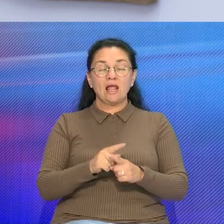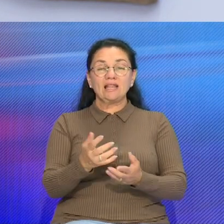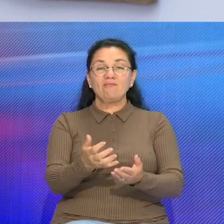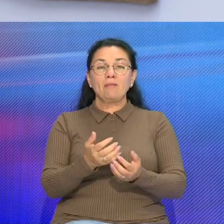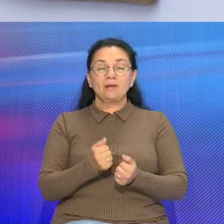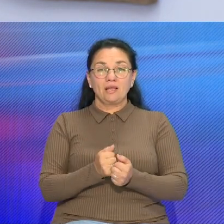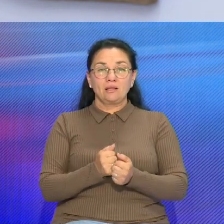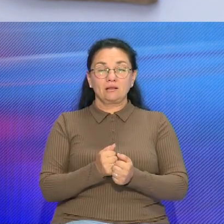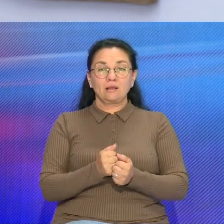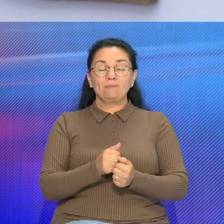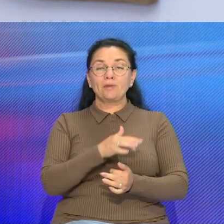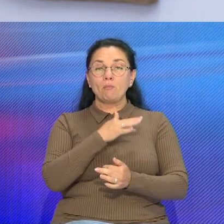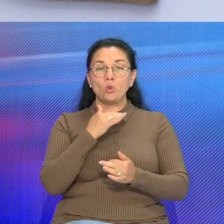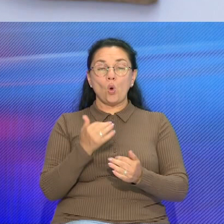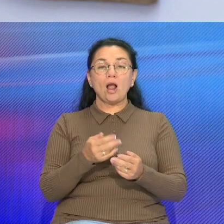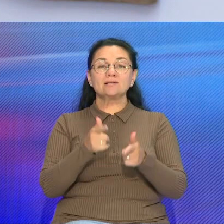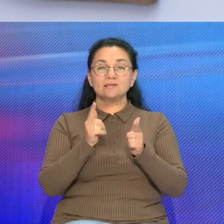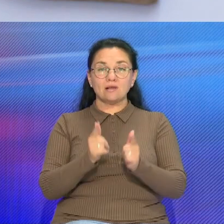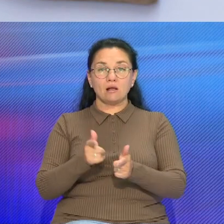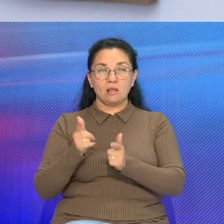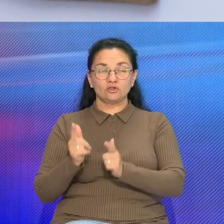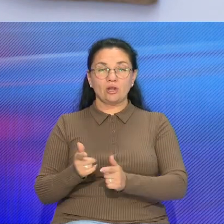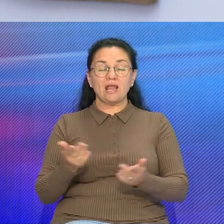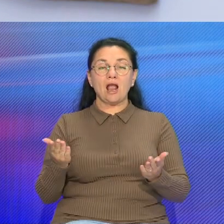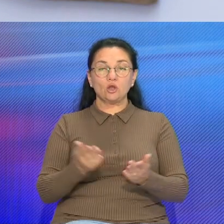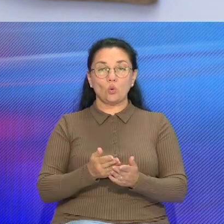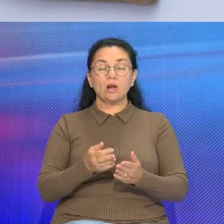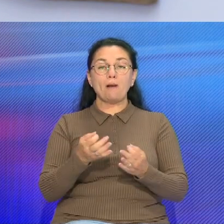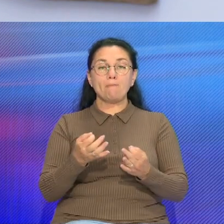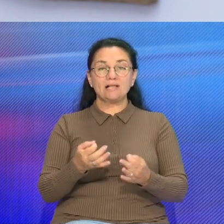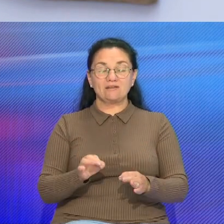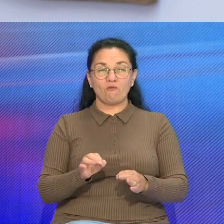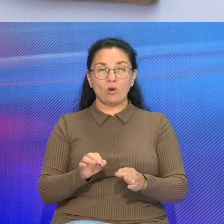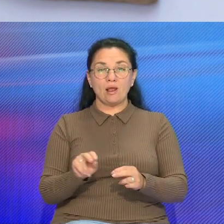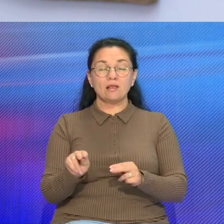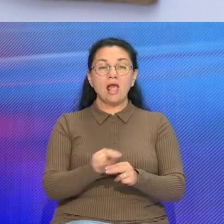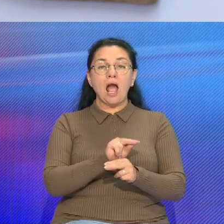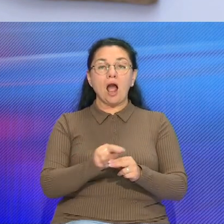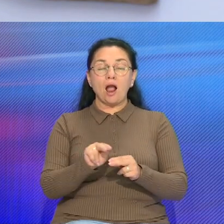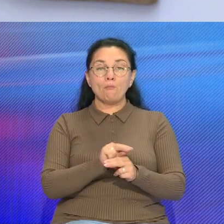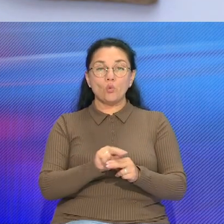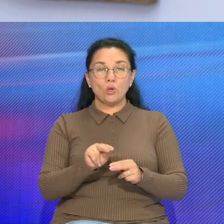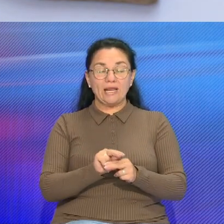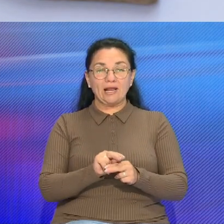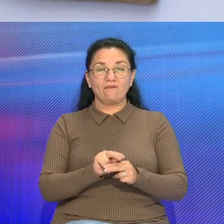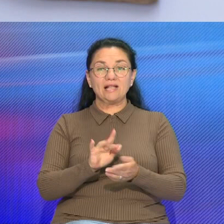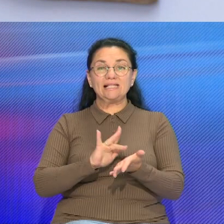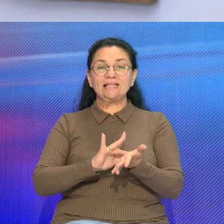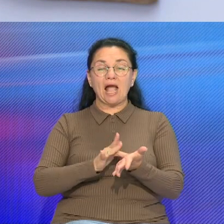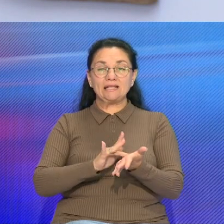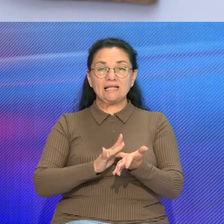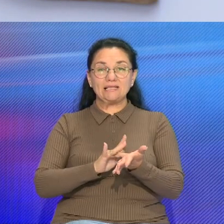соглашений, которые позволят аккумулировать базы данных дактилоскопической